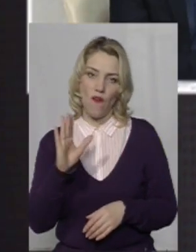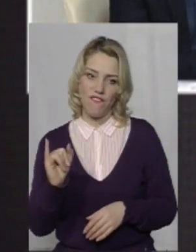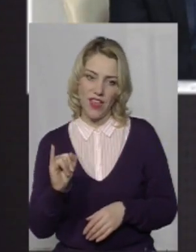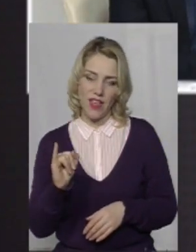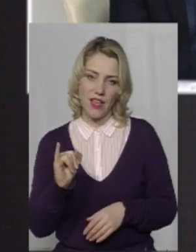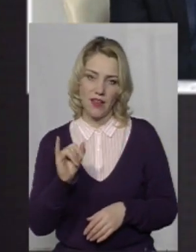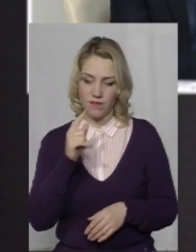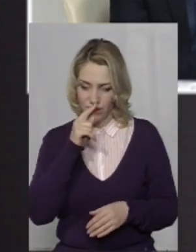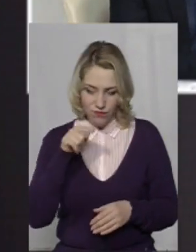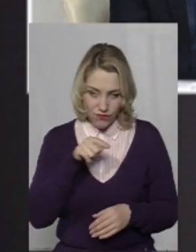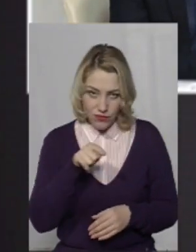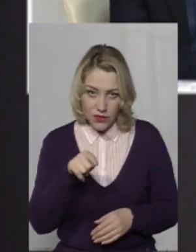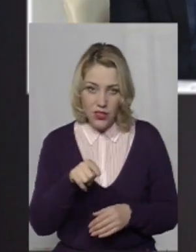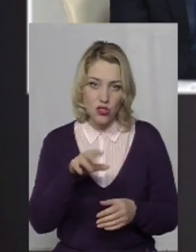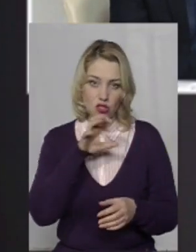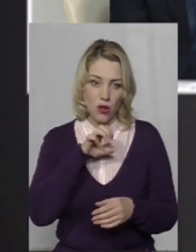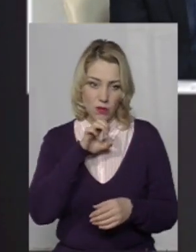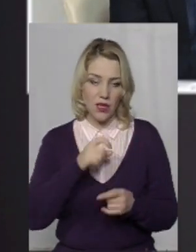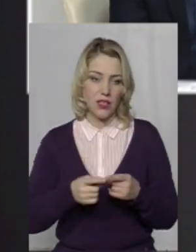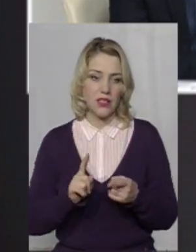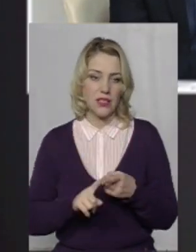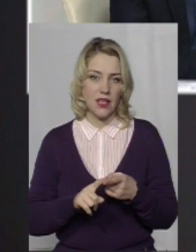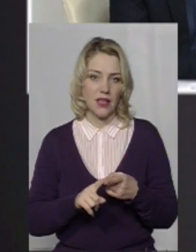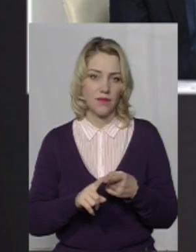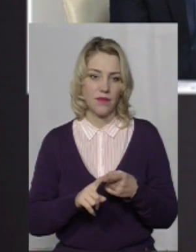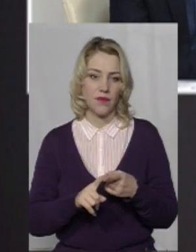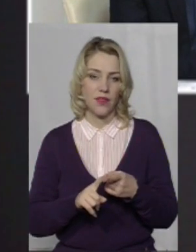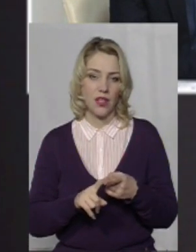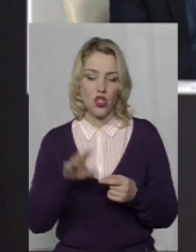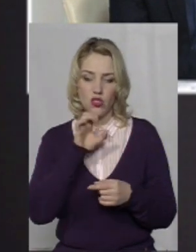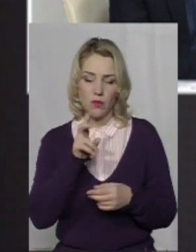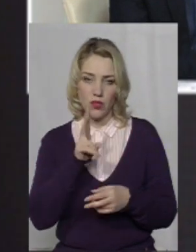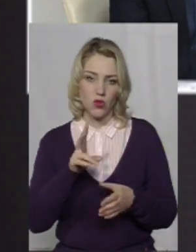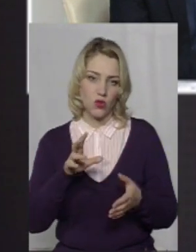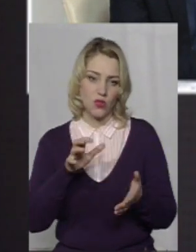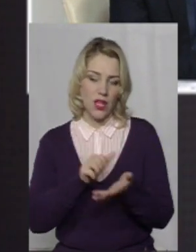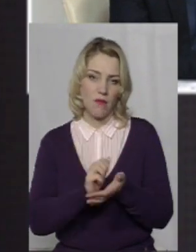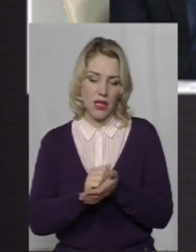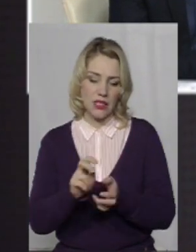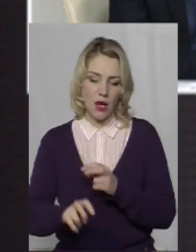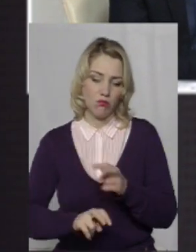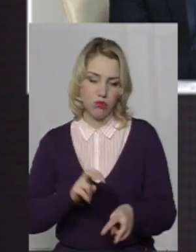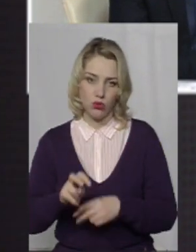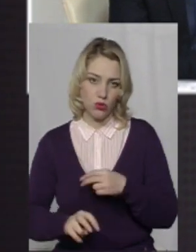важливі. В другу чергу, це собаки, які дійсно займаються пошуком